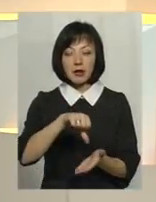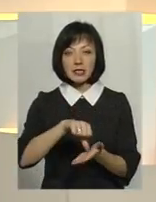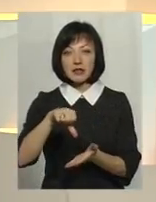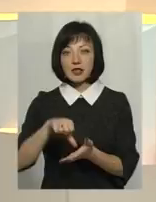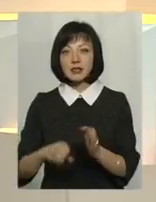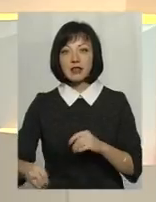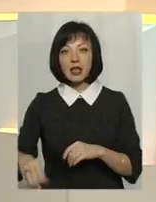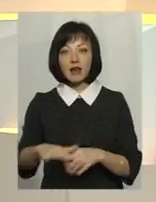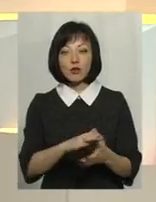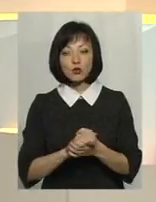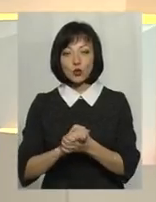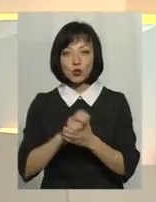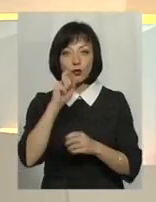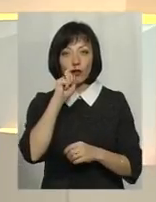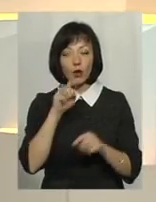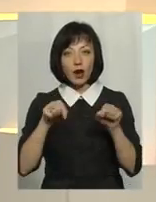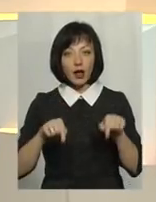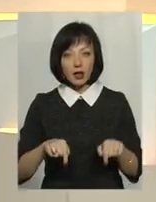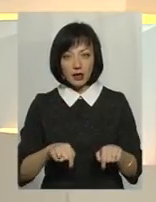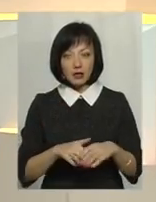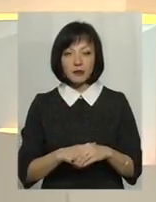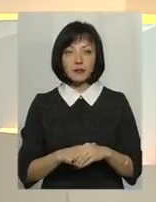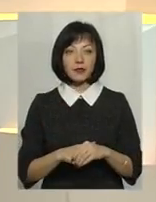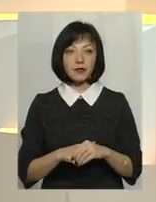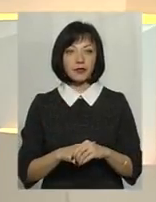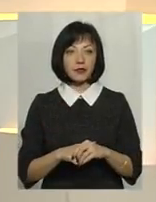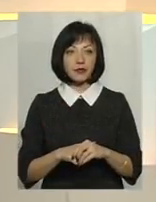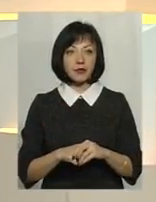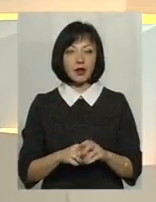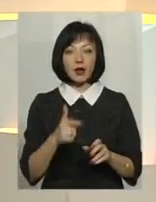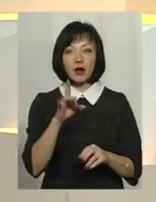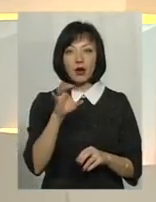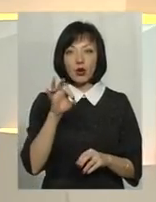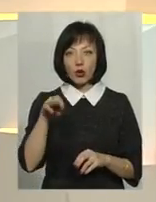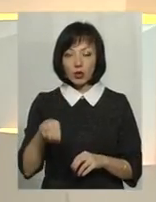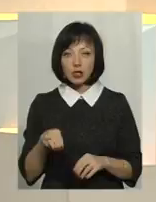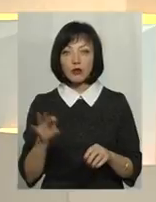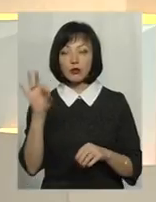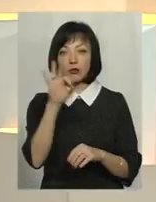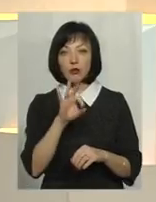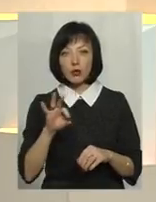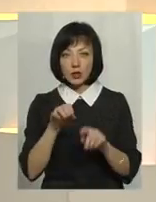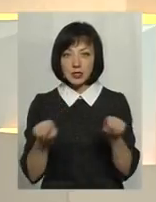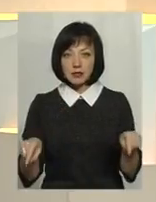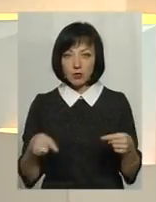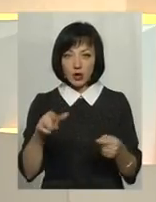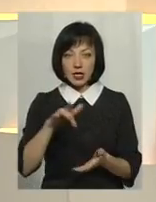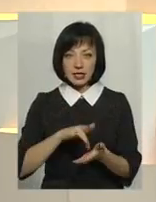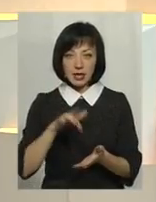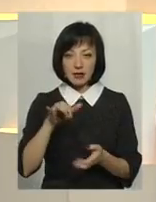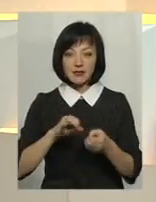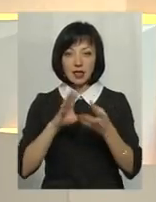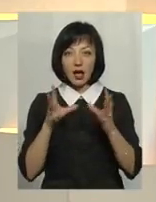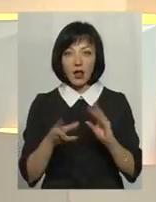Європейського Союзу в Україні, Берен де Грот, щодо створення центрів і